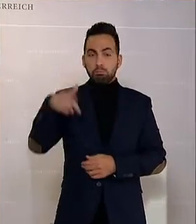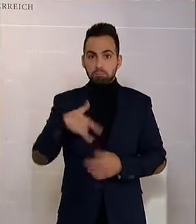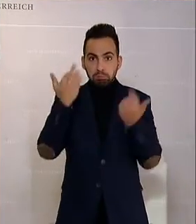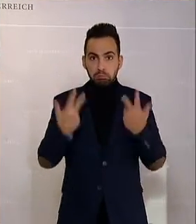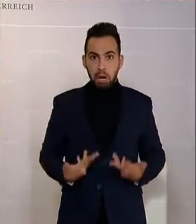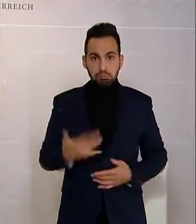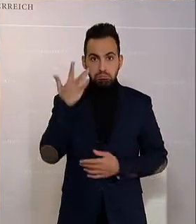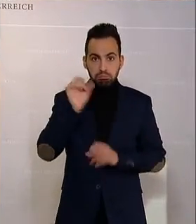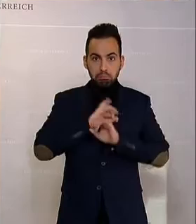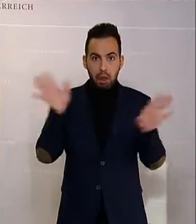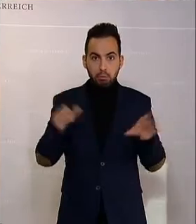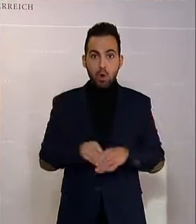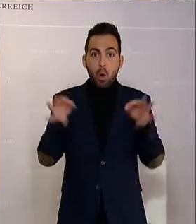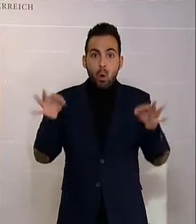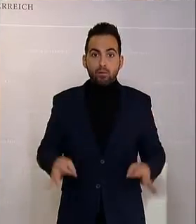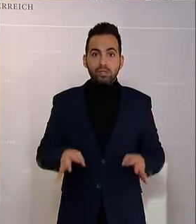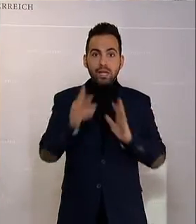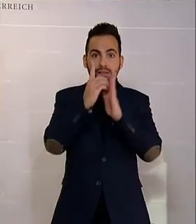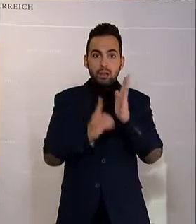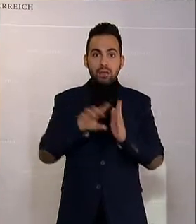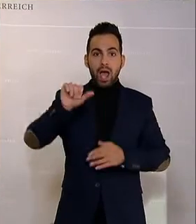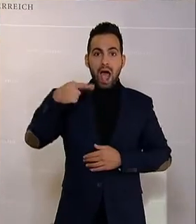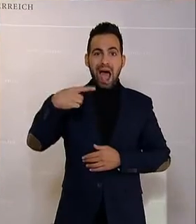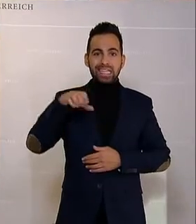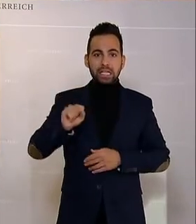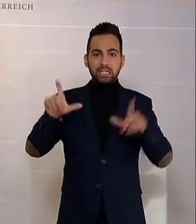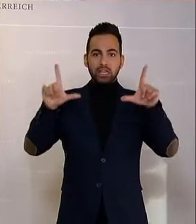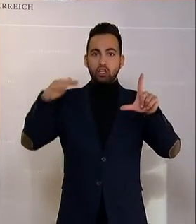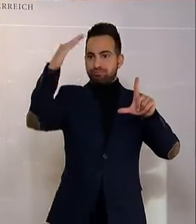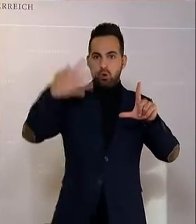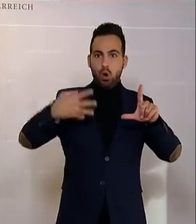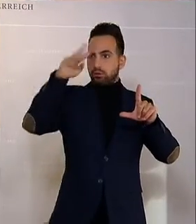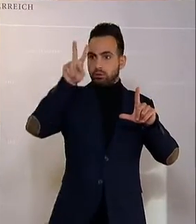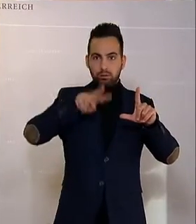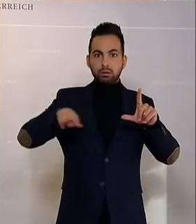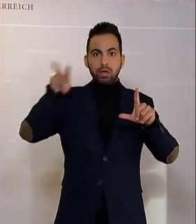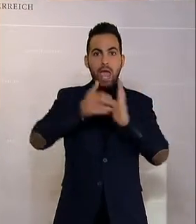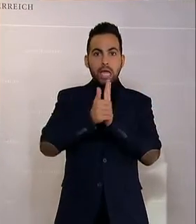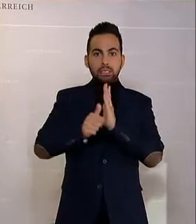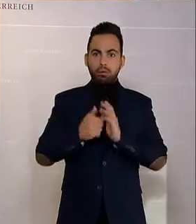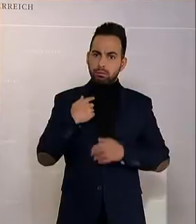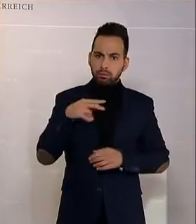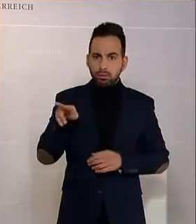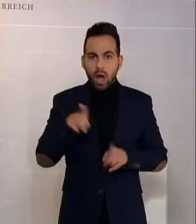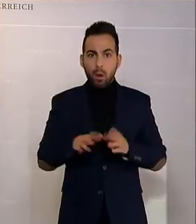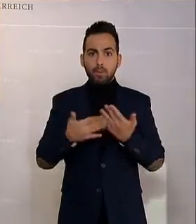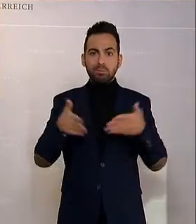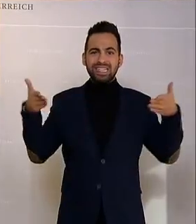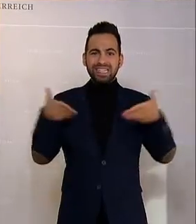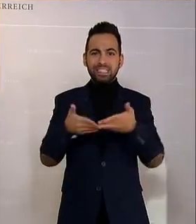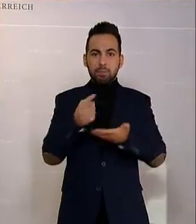werden die offiziellen Daten, die am AGES-Dashboard aufzufinden sind, selbst von Experten wie dem Chef der Intensivmedizin,